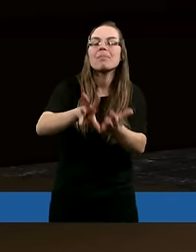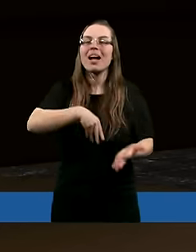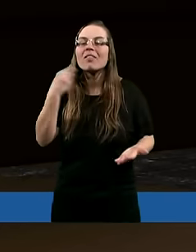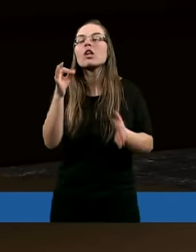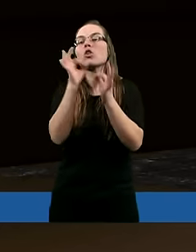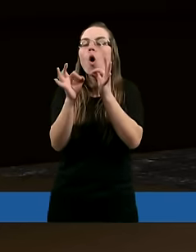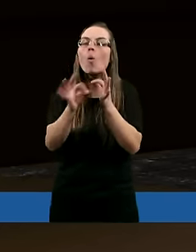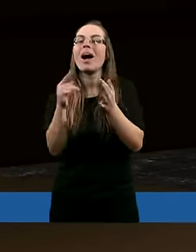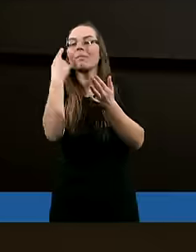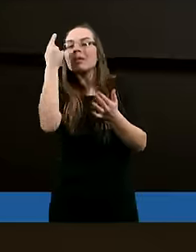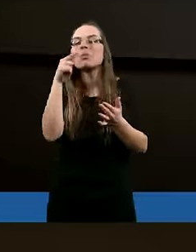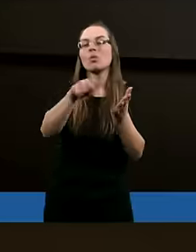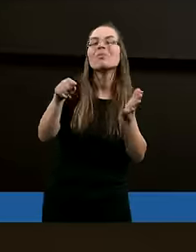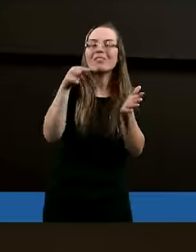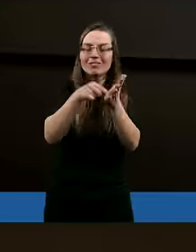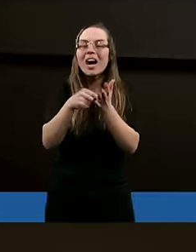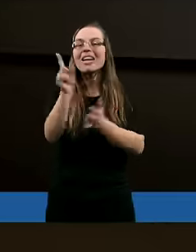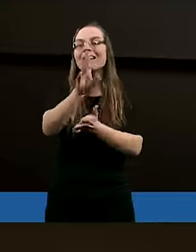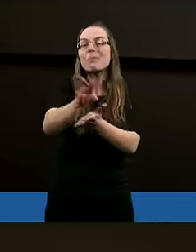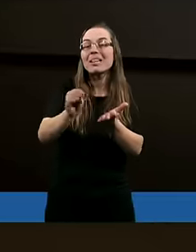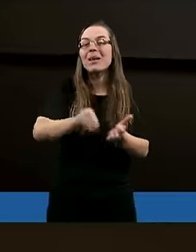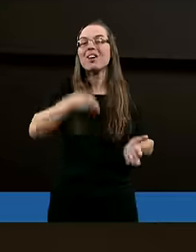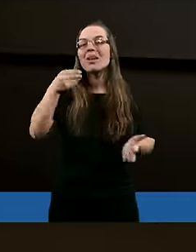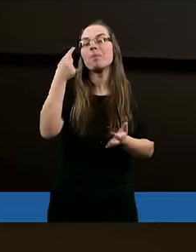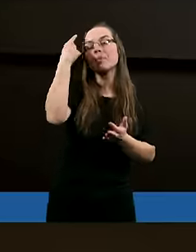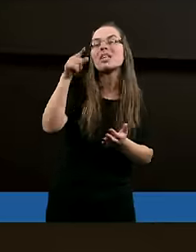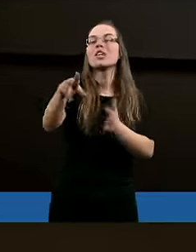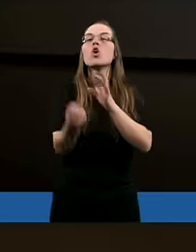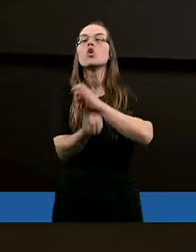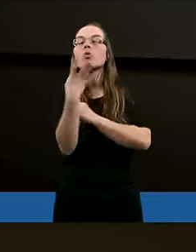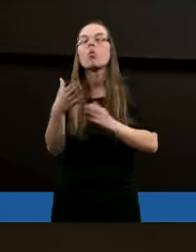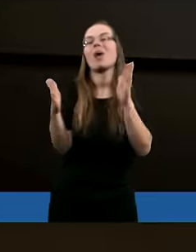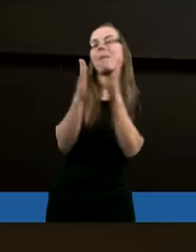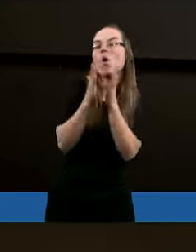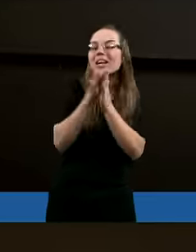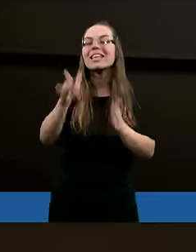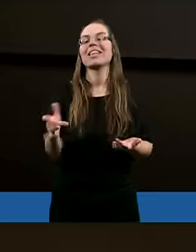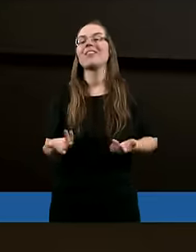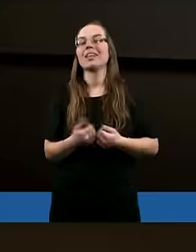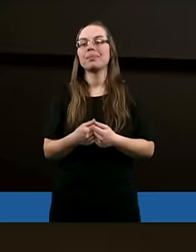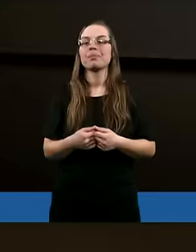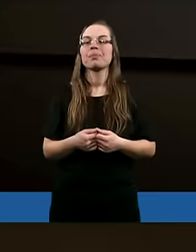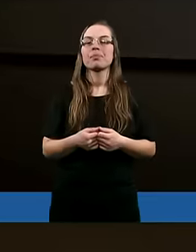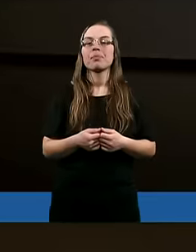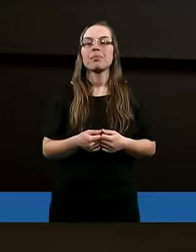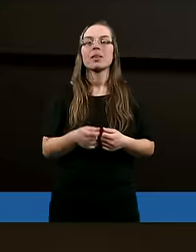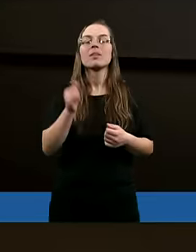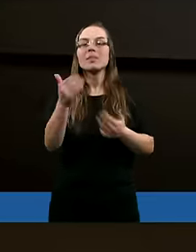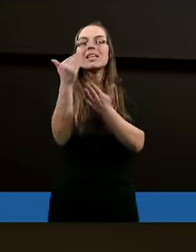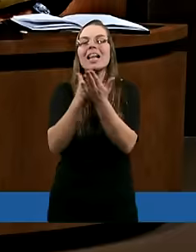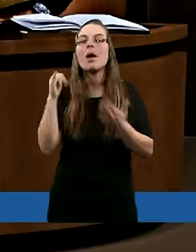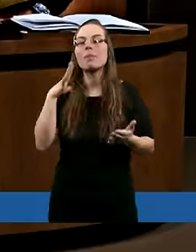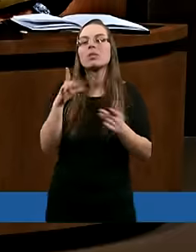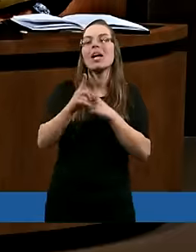tak? dokładnie. Przypominać sobie sytuację z Pisma Świętego, iść do źródła, modlić się. Ale ja bym zadała